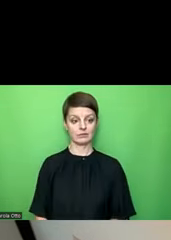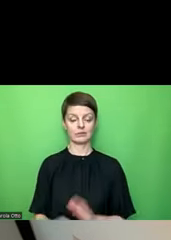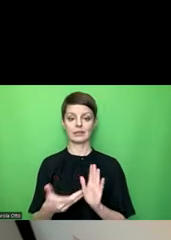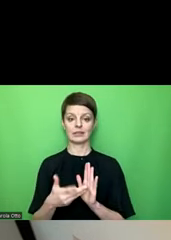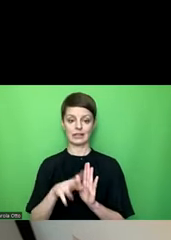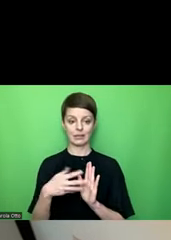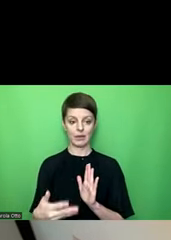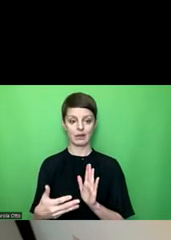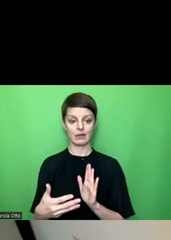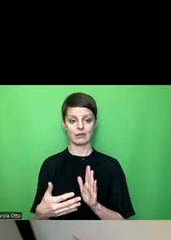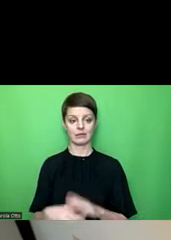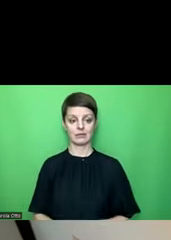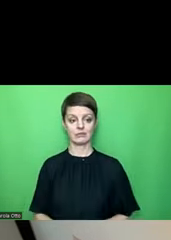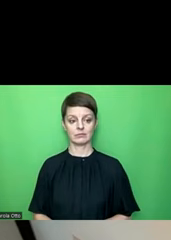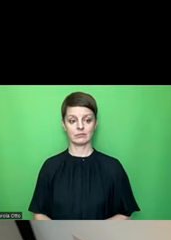was man sieht.